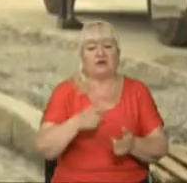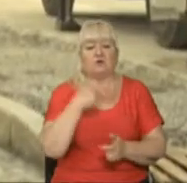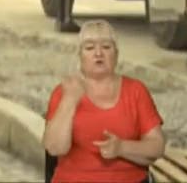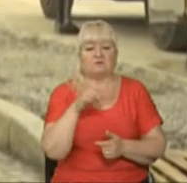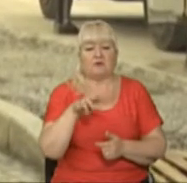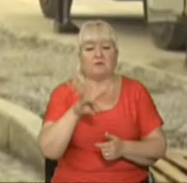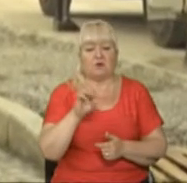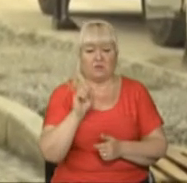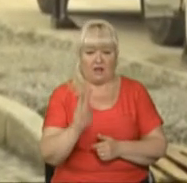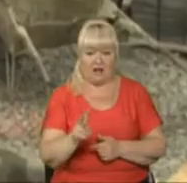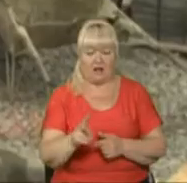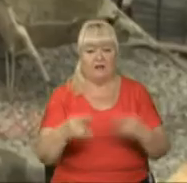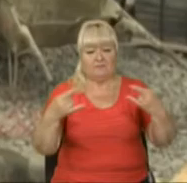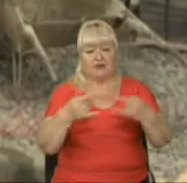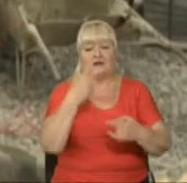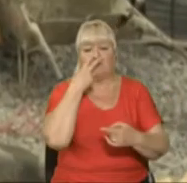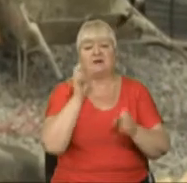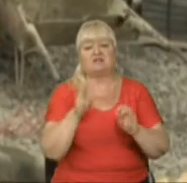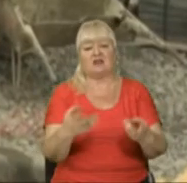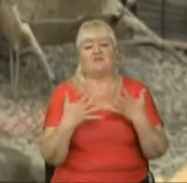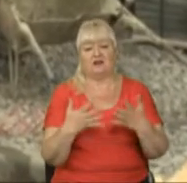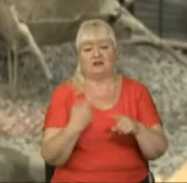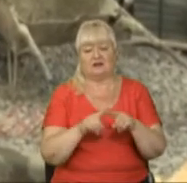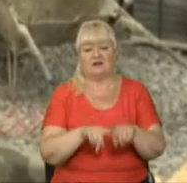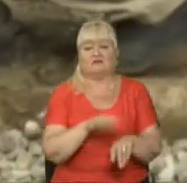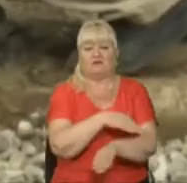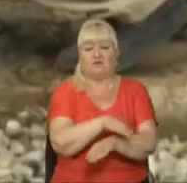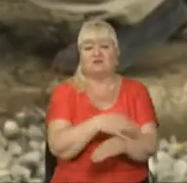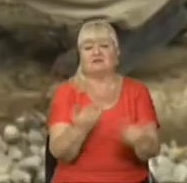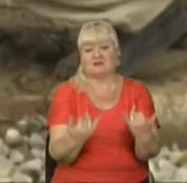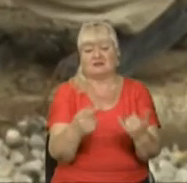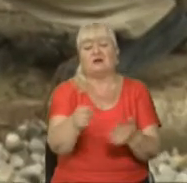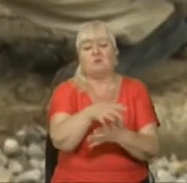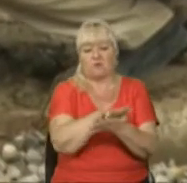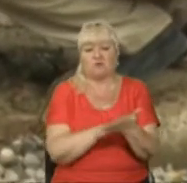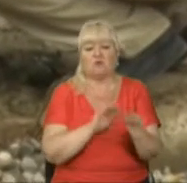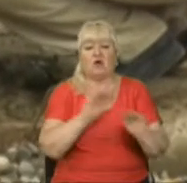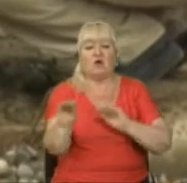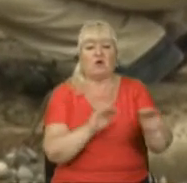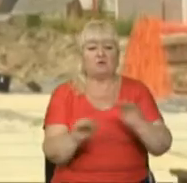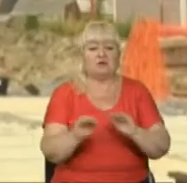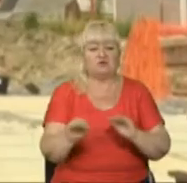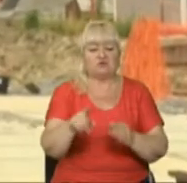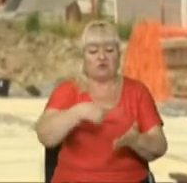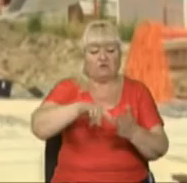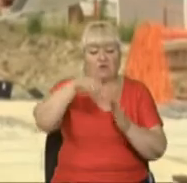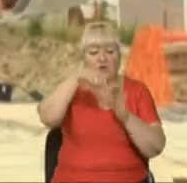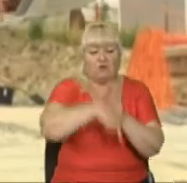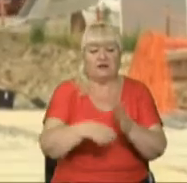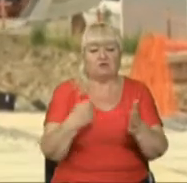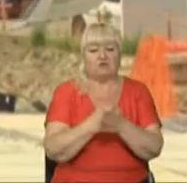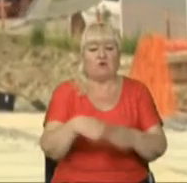На екранах ви бачите, як виглядає вулиця Замерстинівська зараз. Там продовжують облаштовувати колектор до вулиці